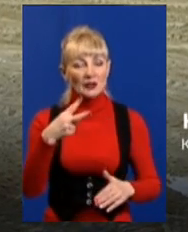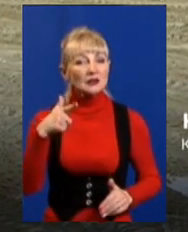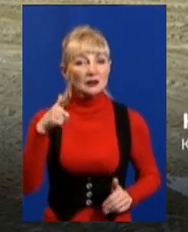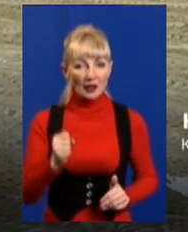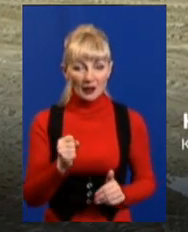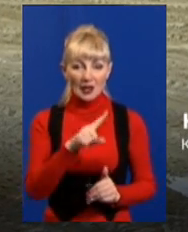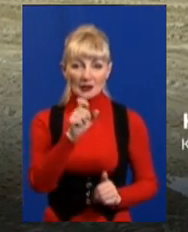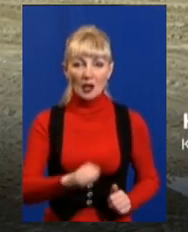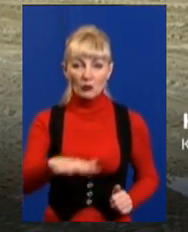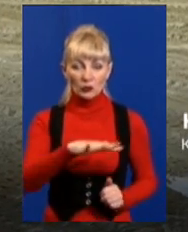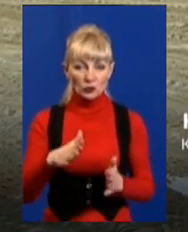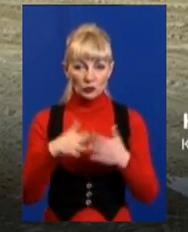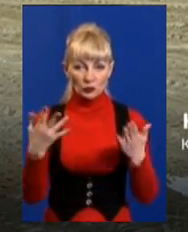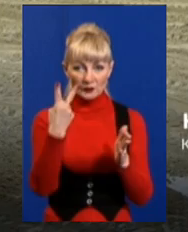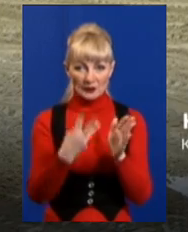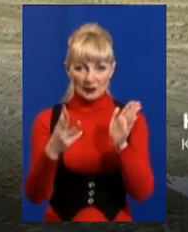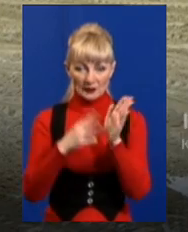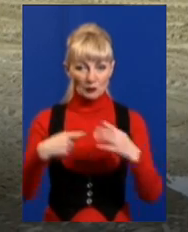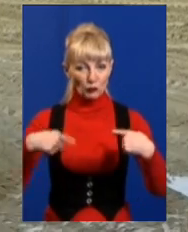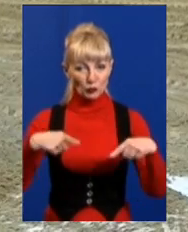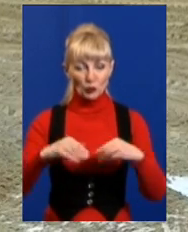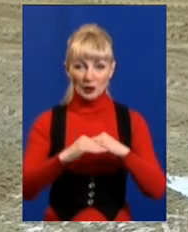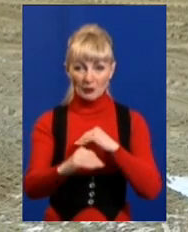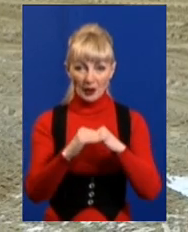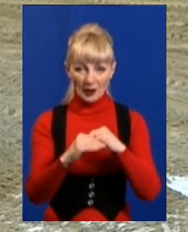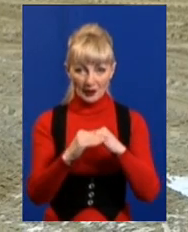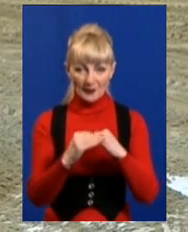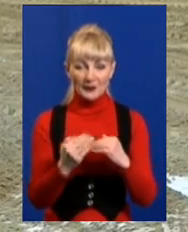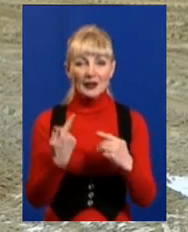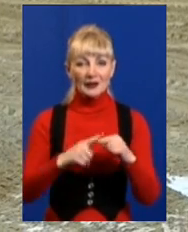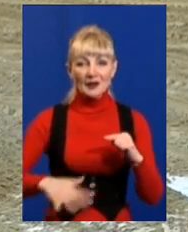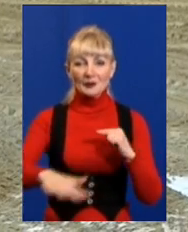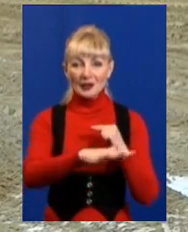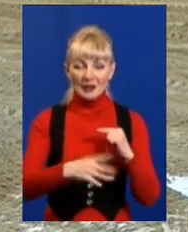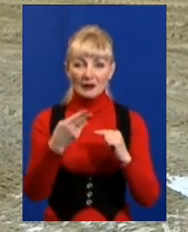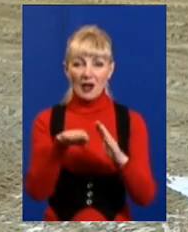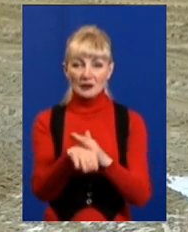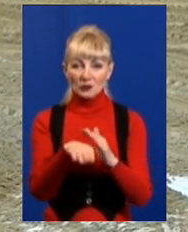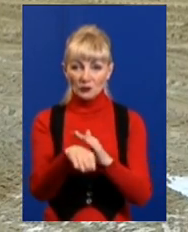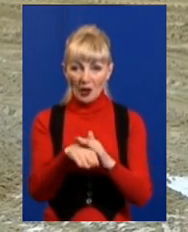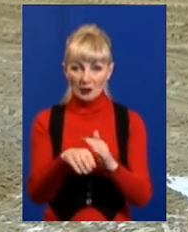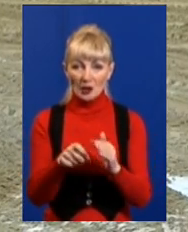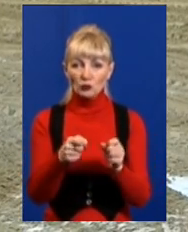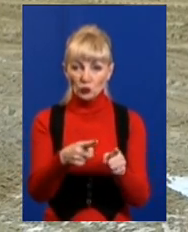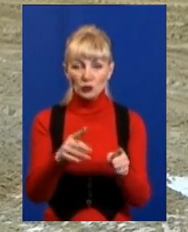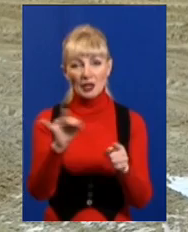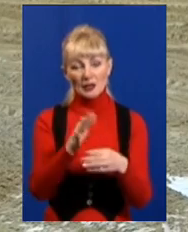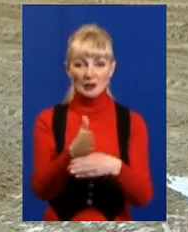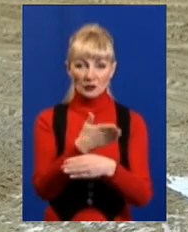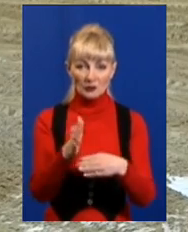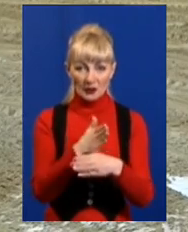За площою це більше 28 футбольних полів. Комплекс – це майданчики для складування сміття та завод з його сортування.